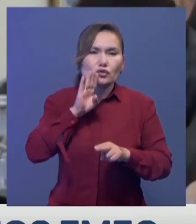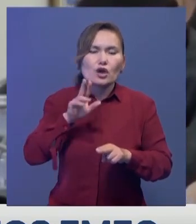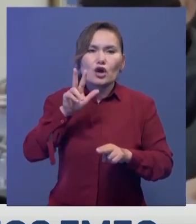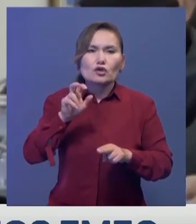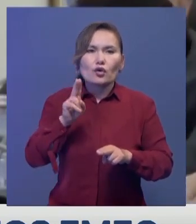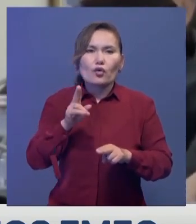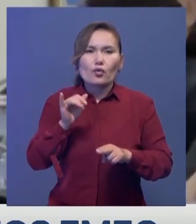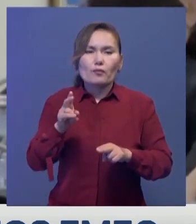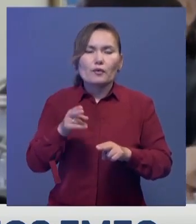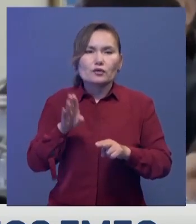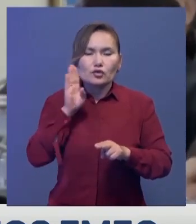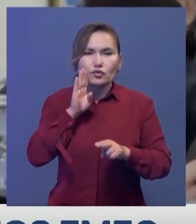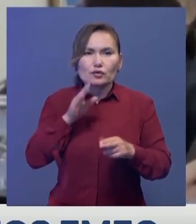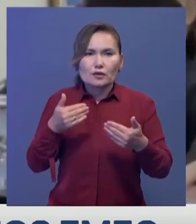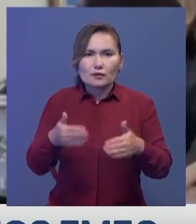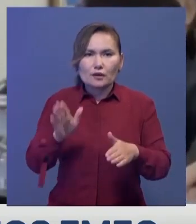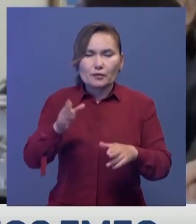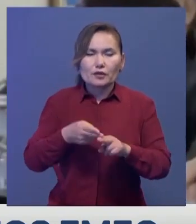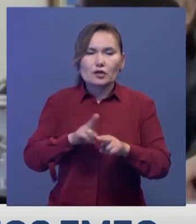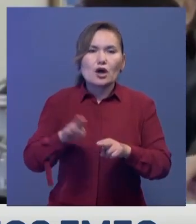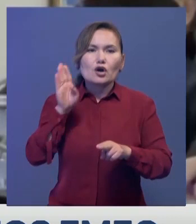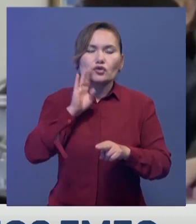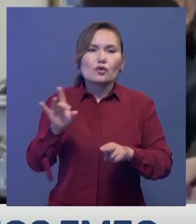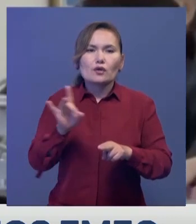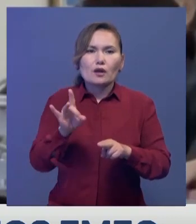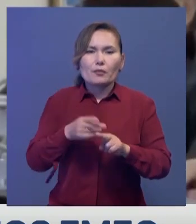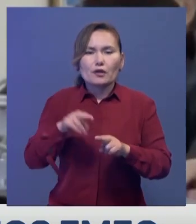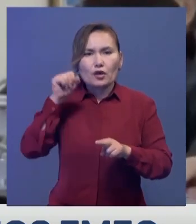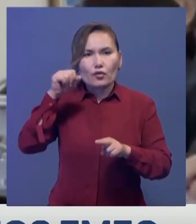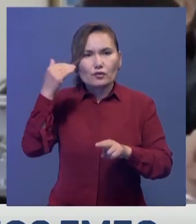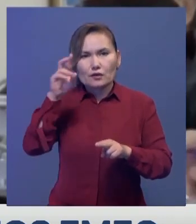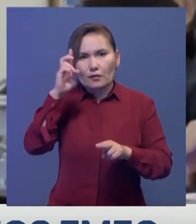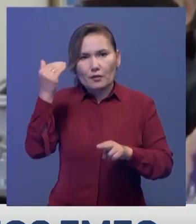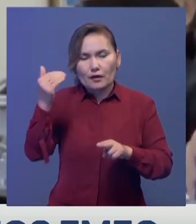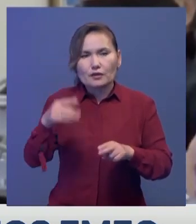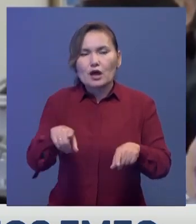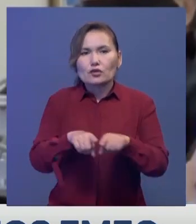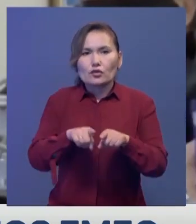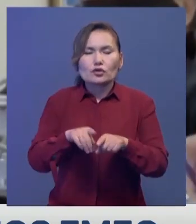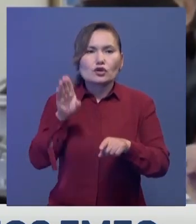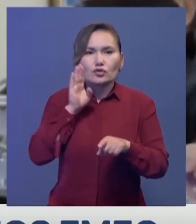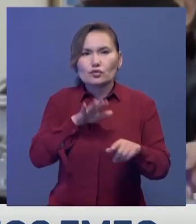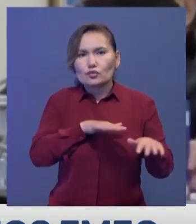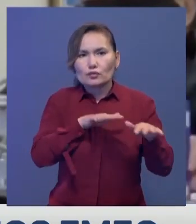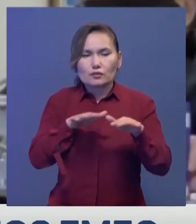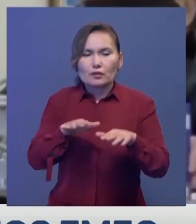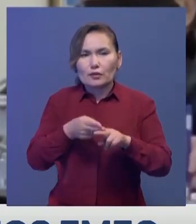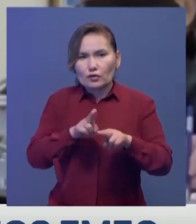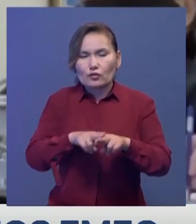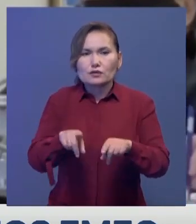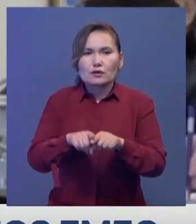ағызылады. Осындай су көлемін өзбекістан аумағы ғарқыл өткізі туралыды уағдаластықа қол жеткізілді.